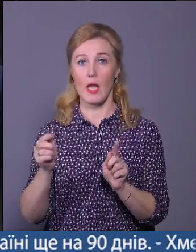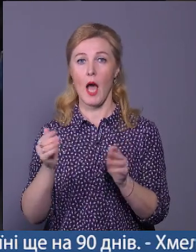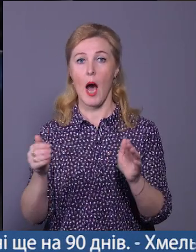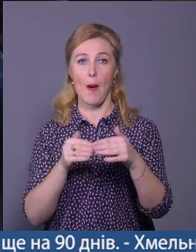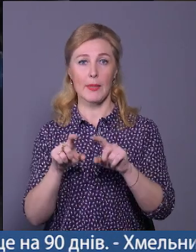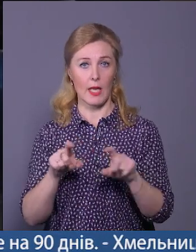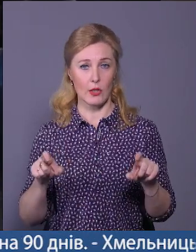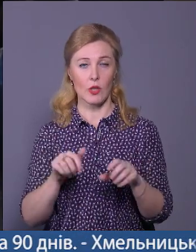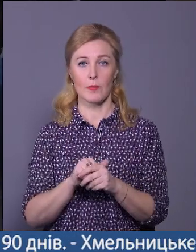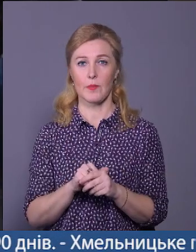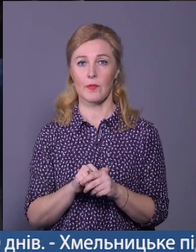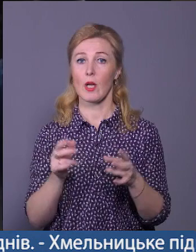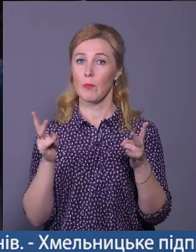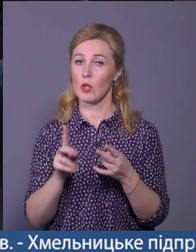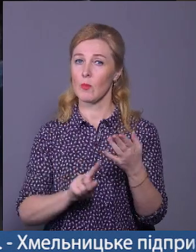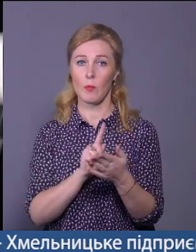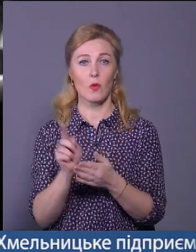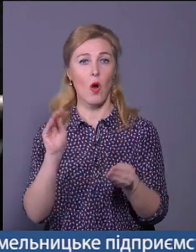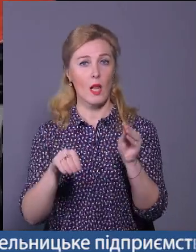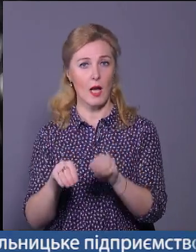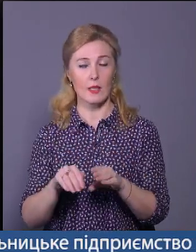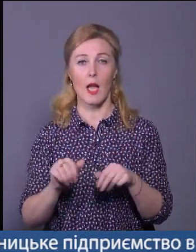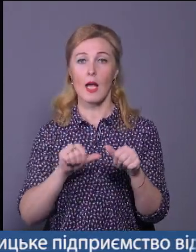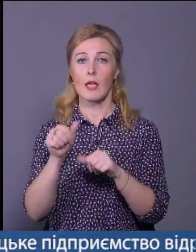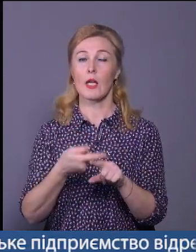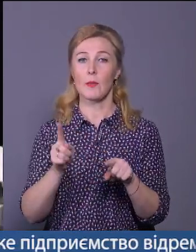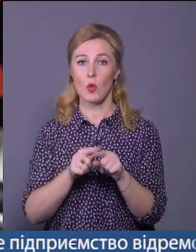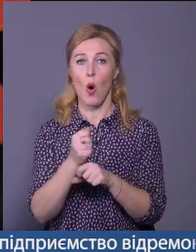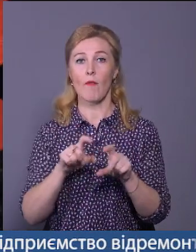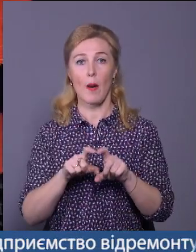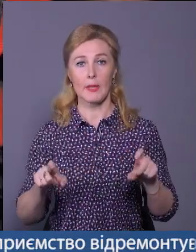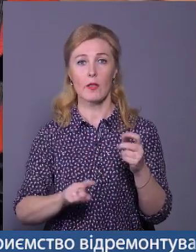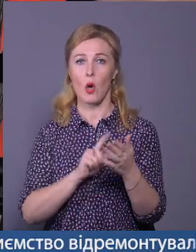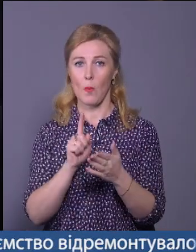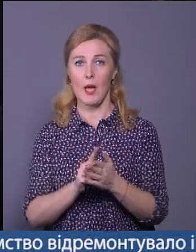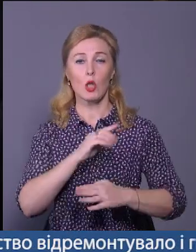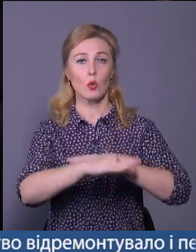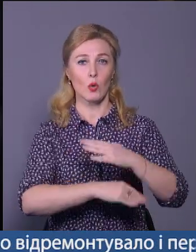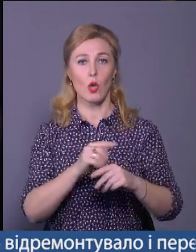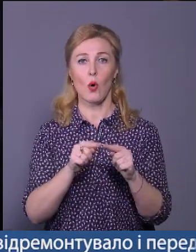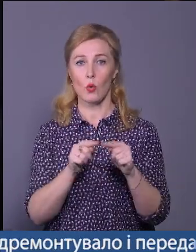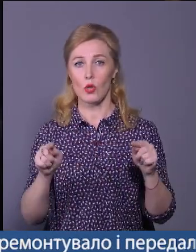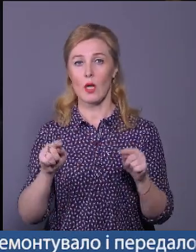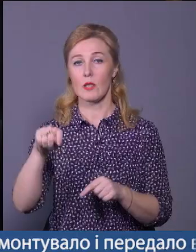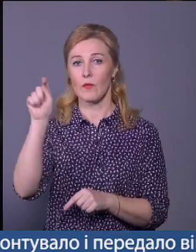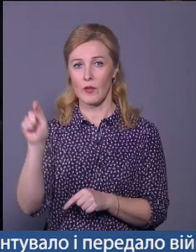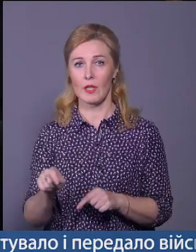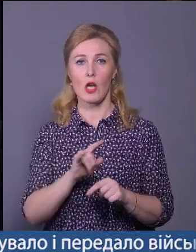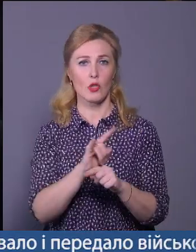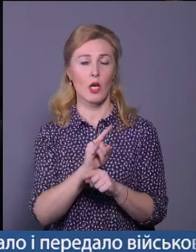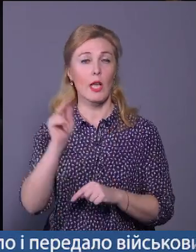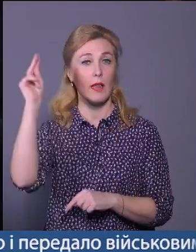не можна її недооцінювати, потрібно обов'язково класти. Крім цього, в аптечці має бути і турнікет. У час повномасштабної війни шахраї